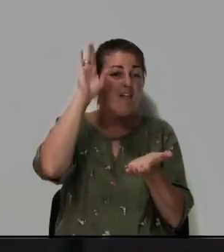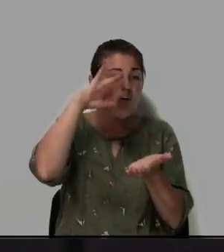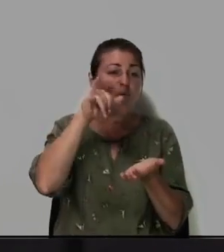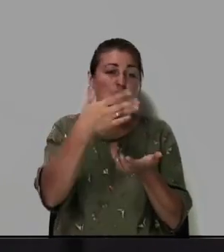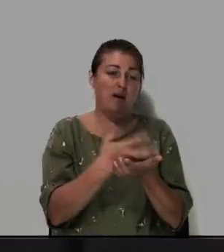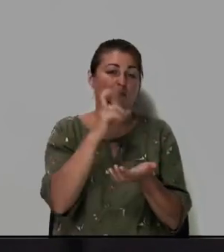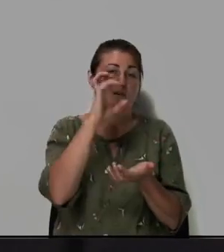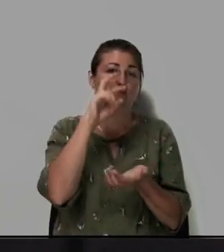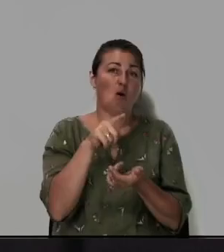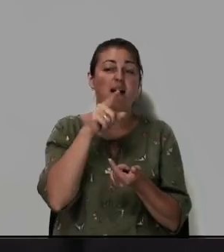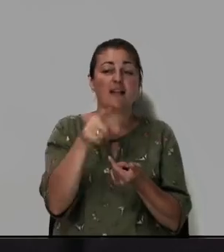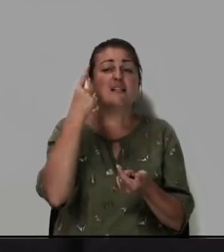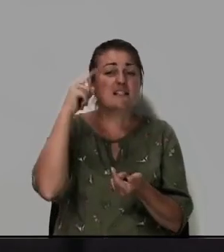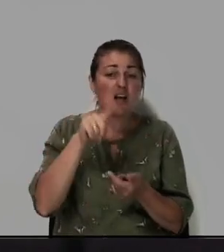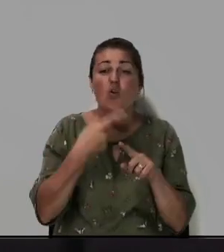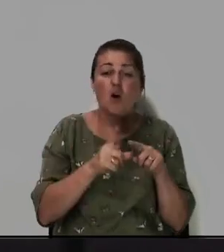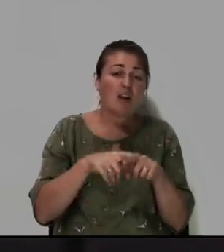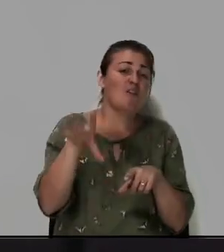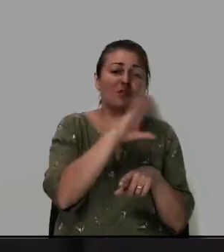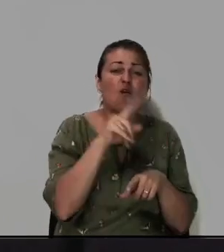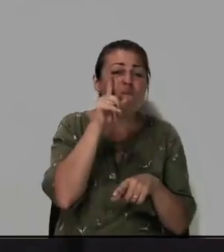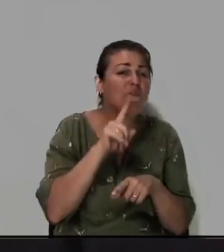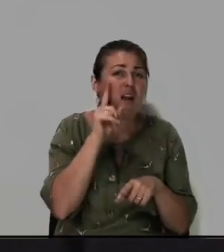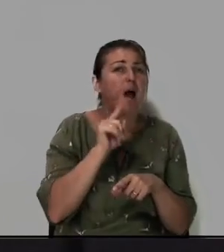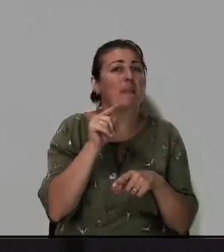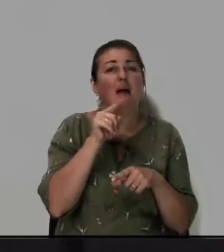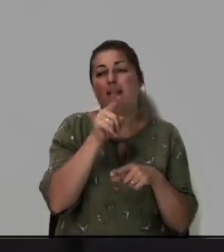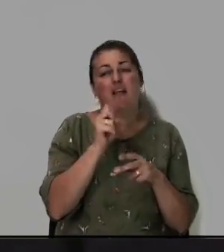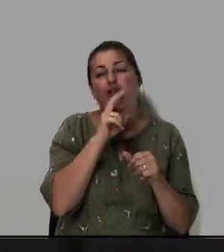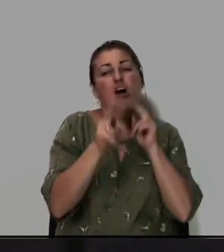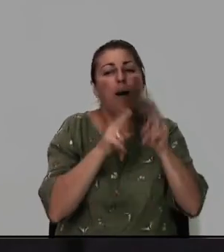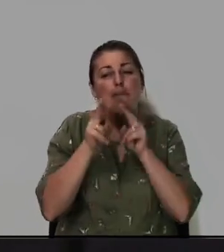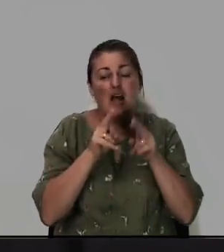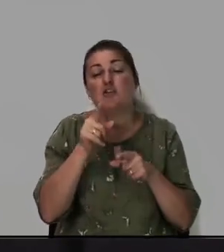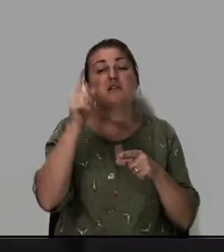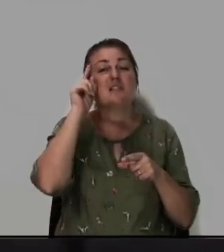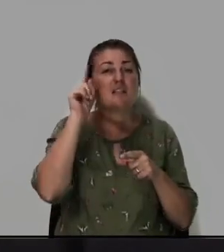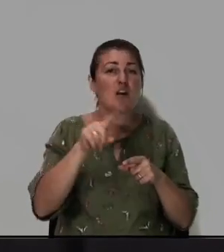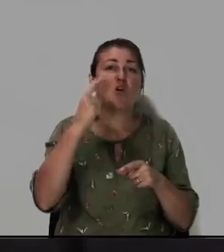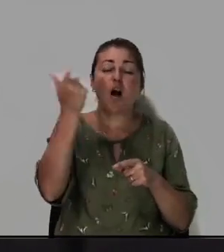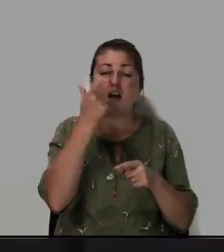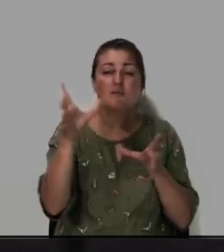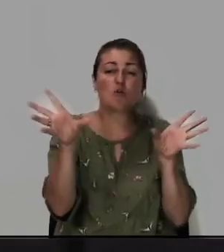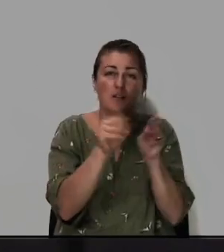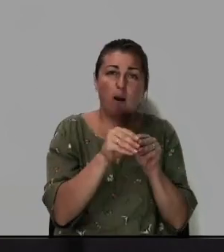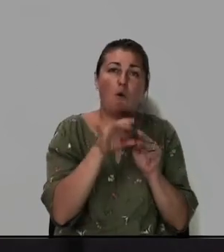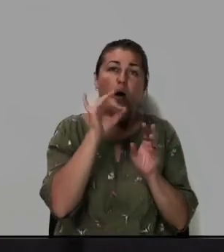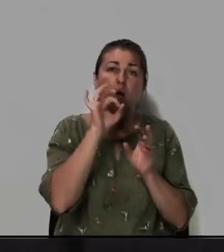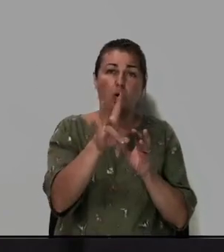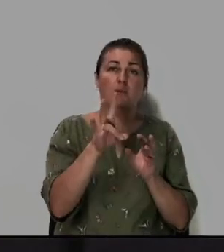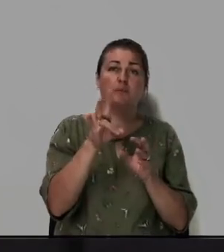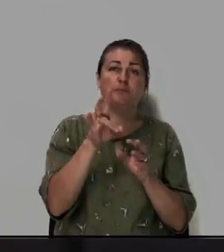есть Бог и ты знаешь что это все временно и ты не роптаешь ты знаешь что Господь с тобою и Он